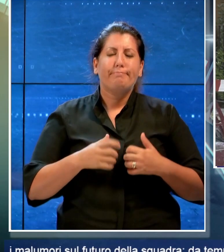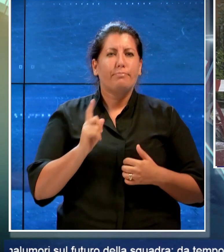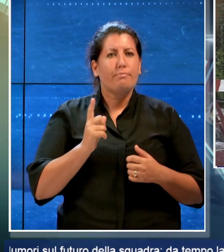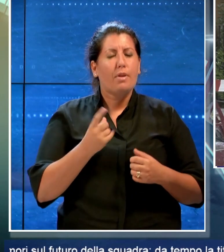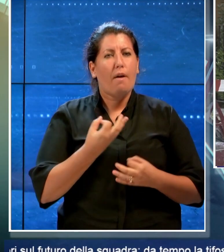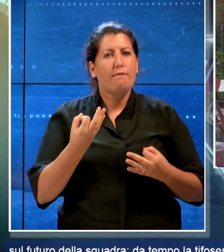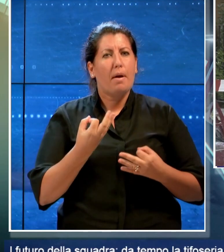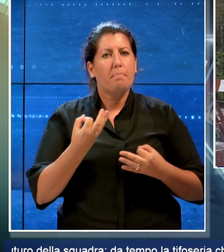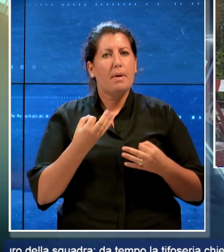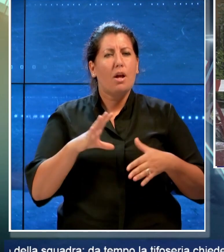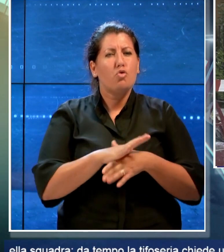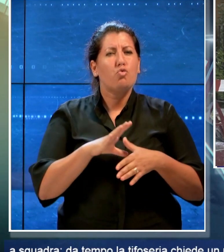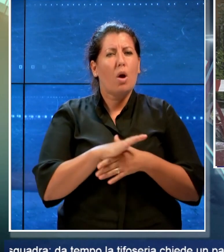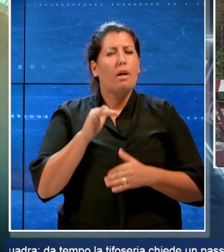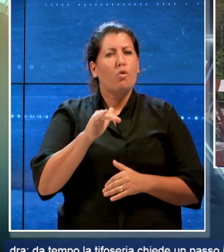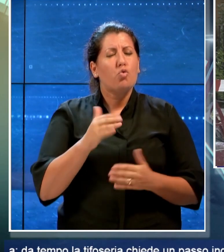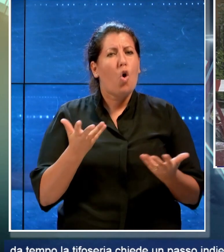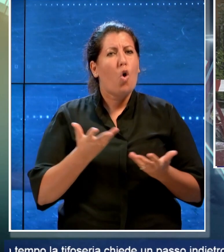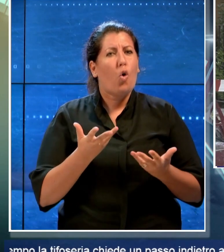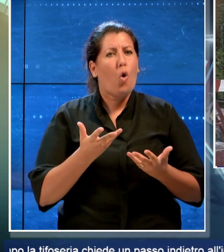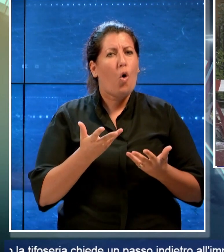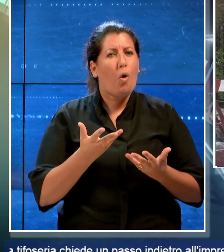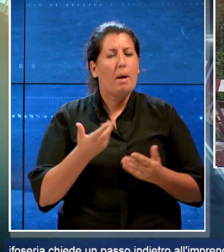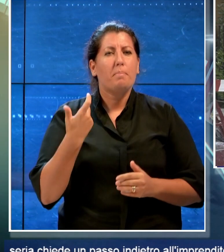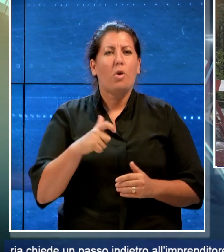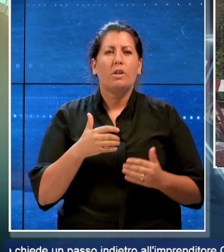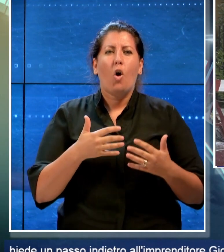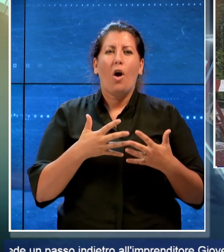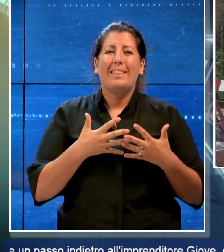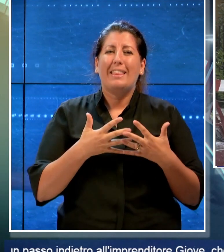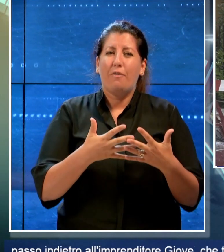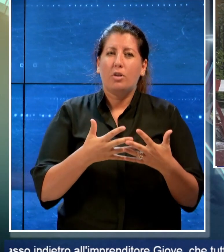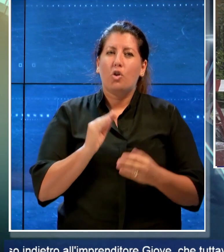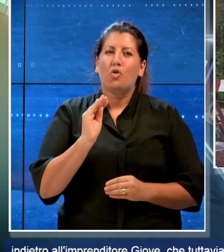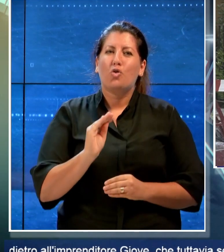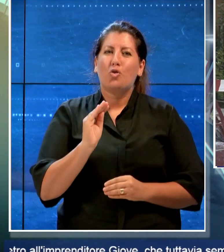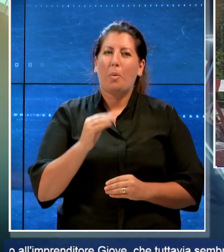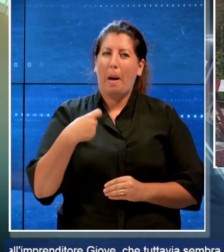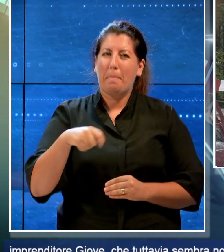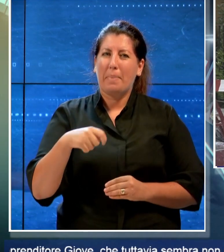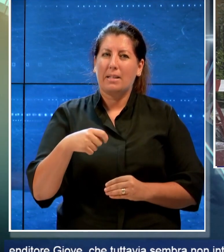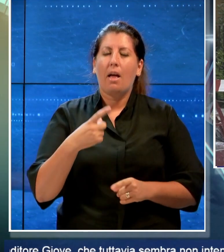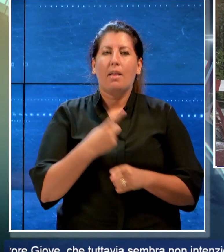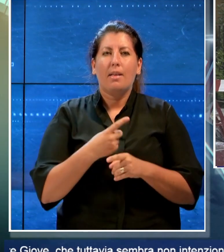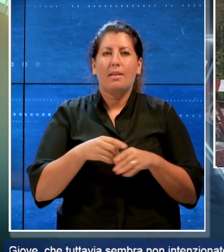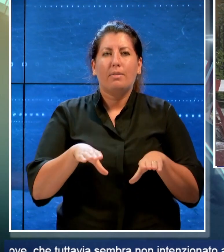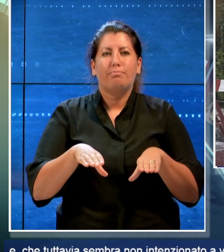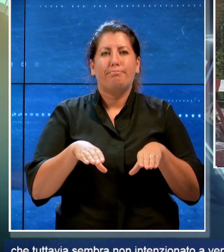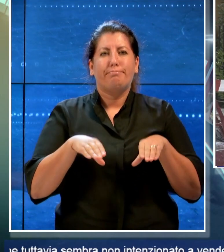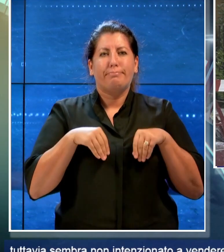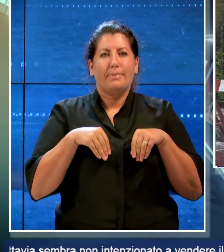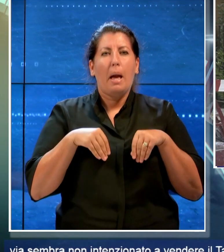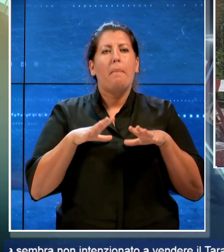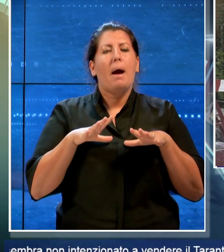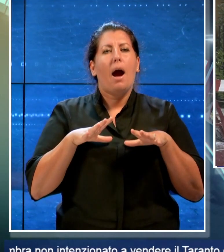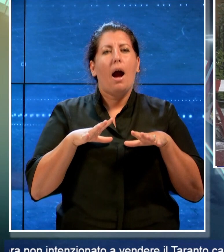squadra. Da tempo la tifoseria chiede un passo indietro all'imprenditore Giove che tuttavia sembra non intenzionato